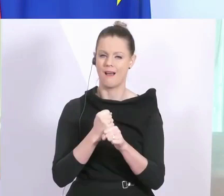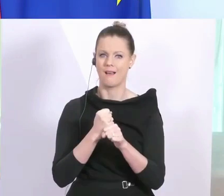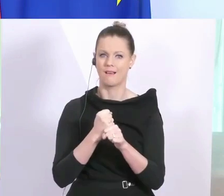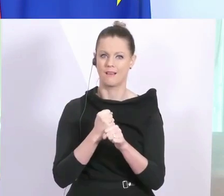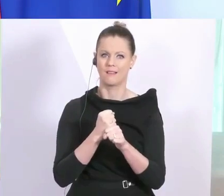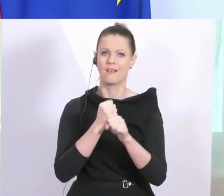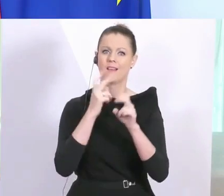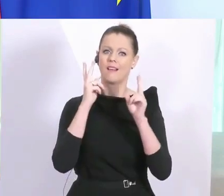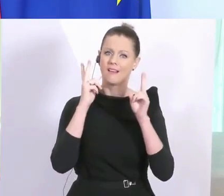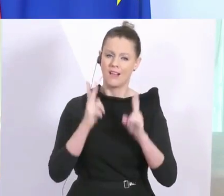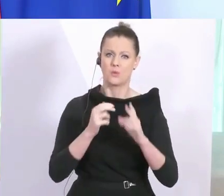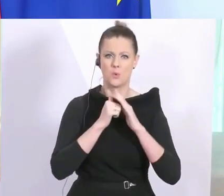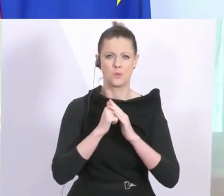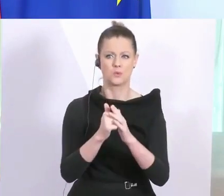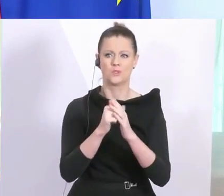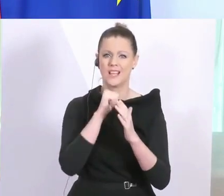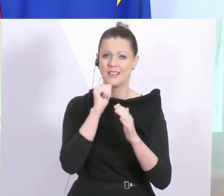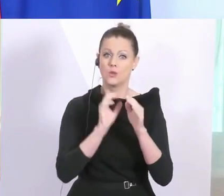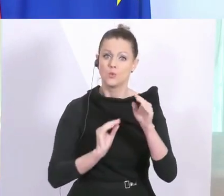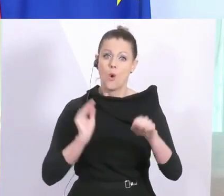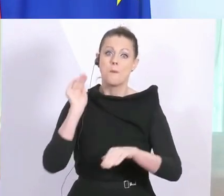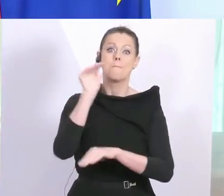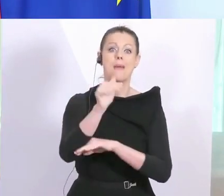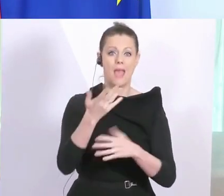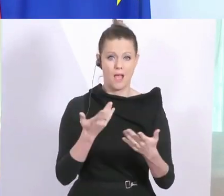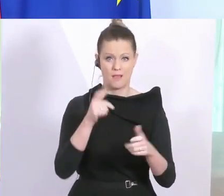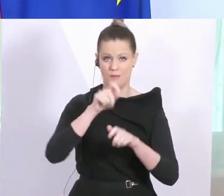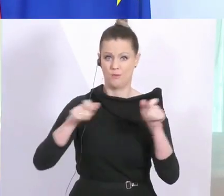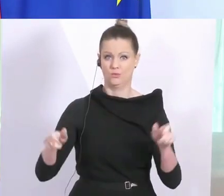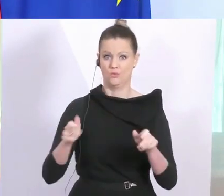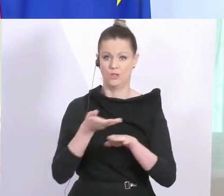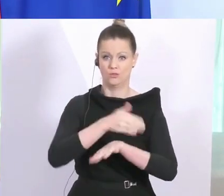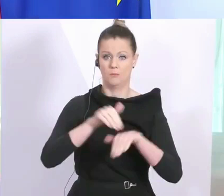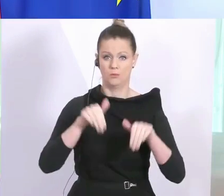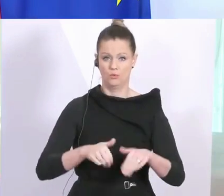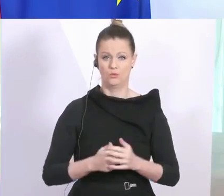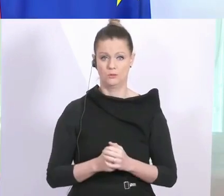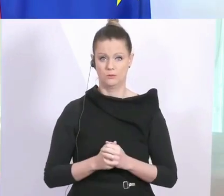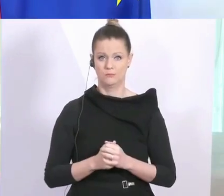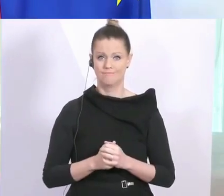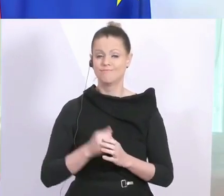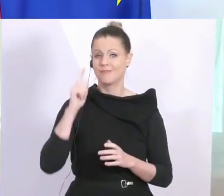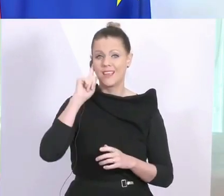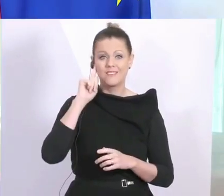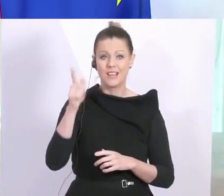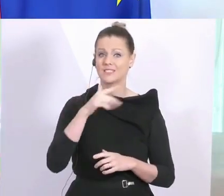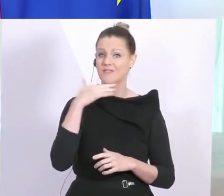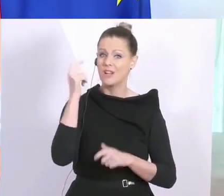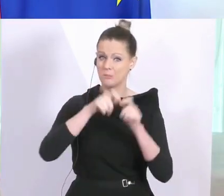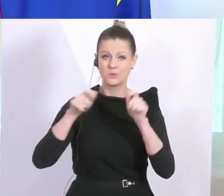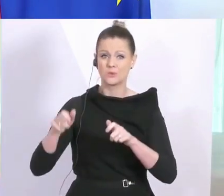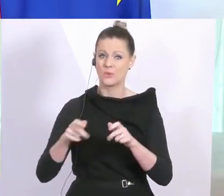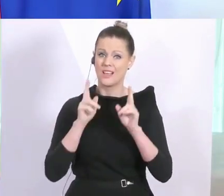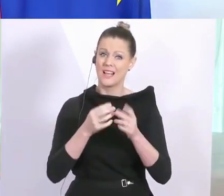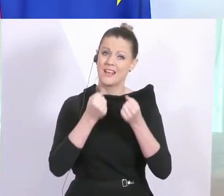Und ich bin mir vollkommen bewusst, dass sich viele das mittlerweile schwer vorstellen können. Wir haben